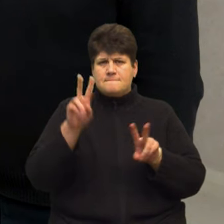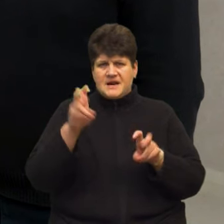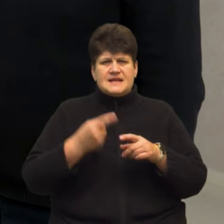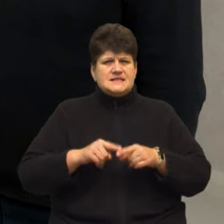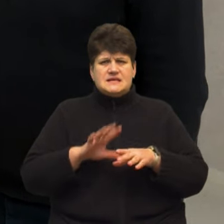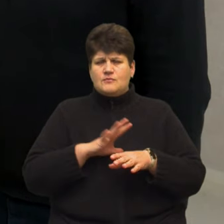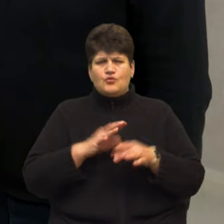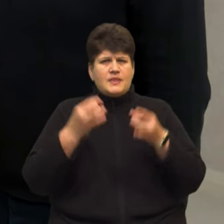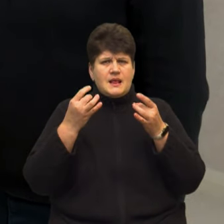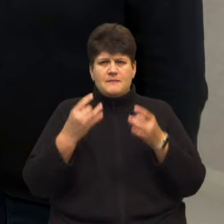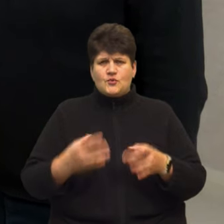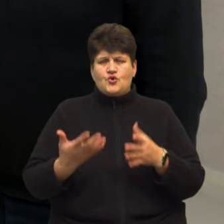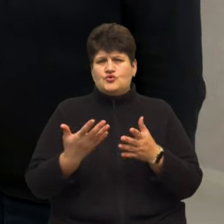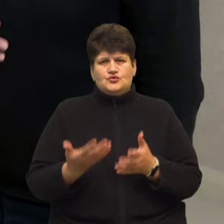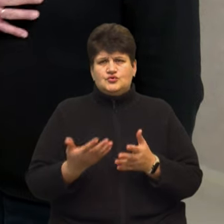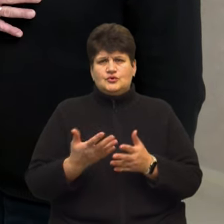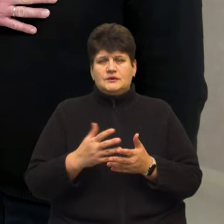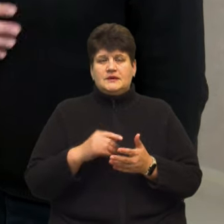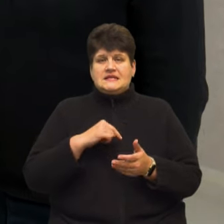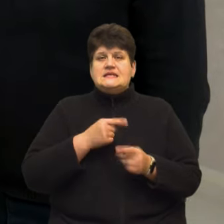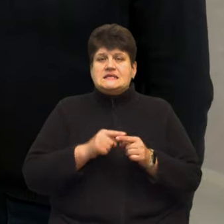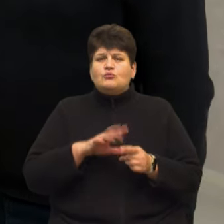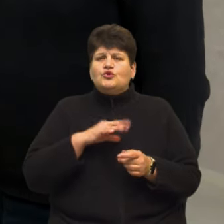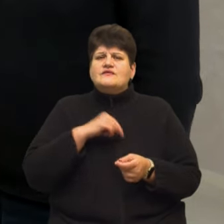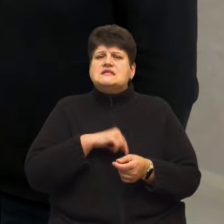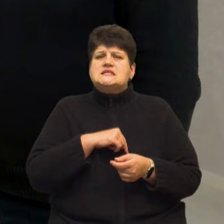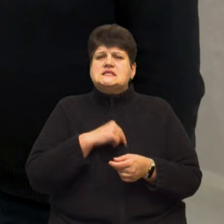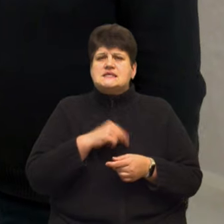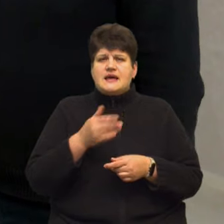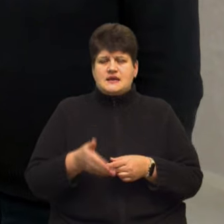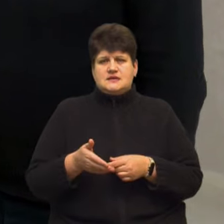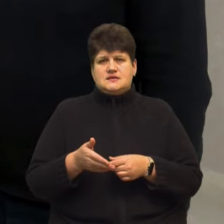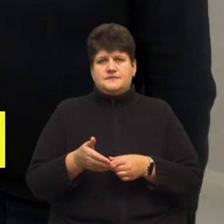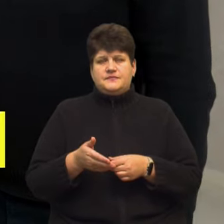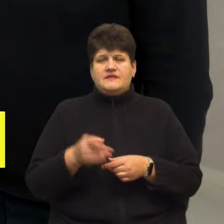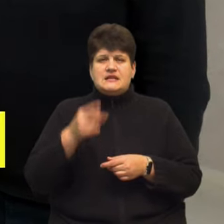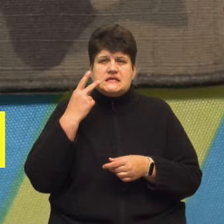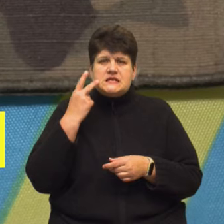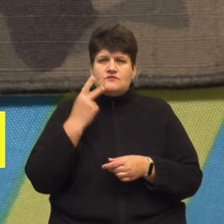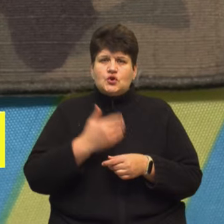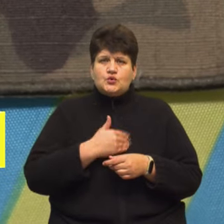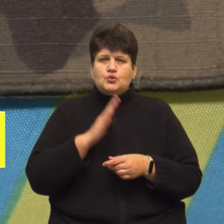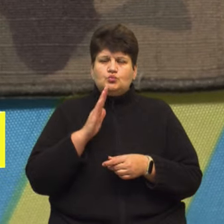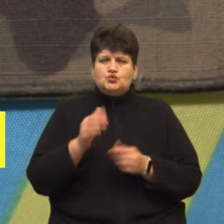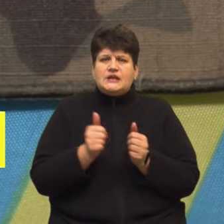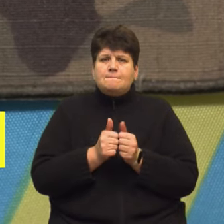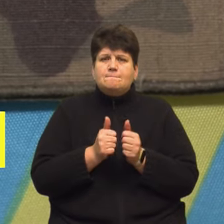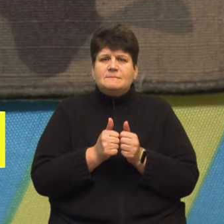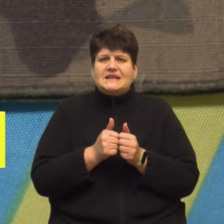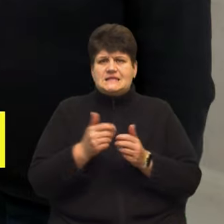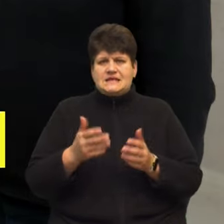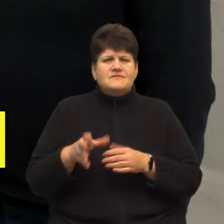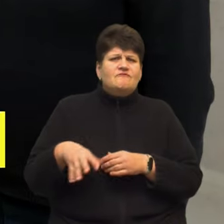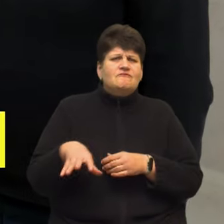соцмережі. Брат – це було в його серці. Він завжди хотів бути дуже близьким для